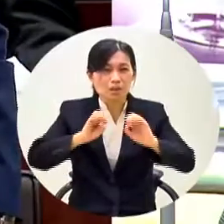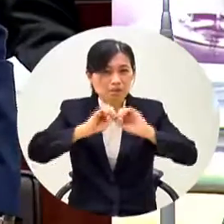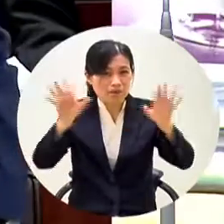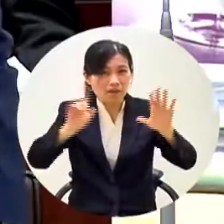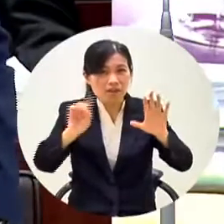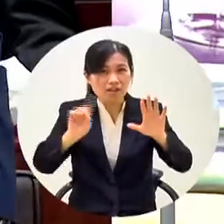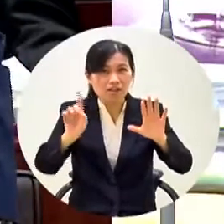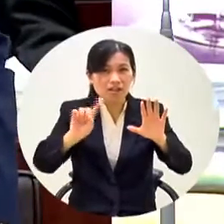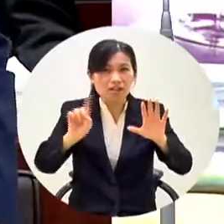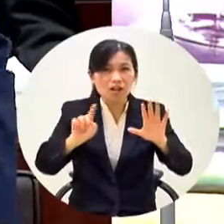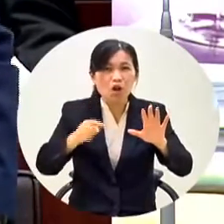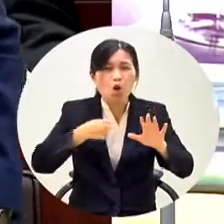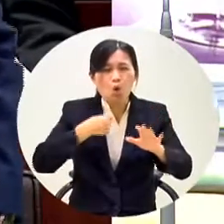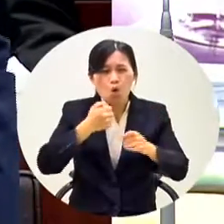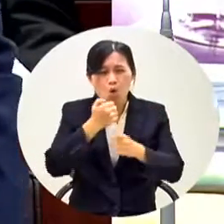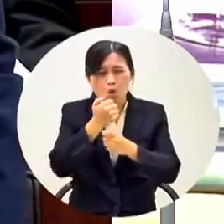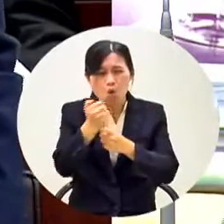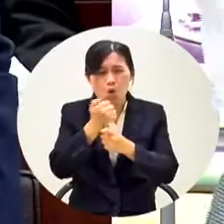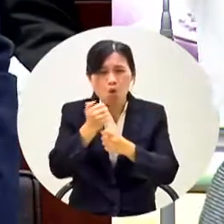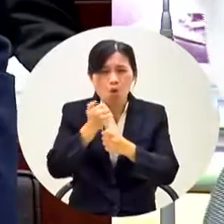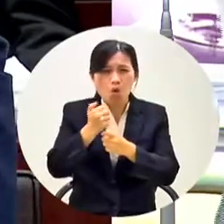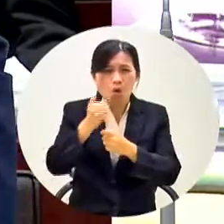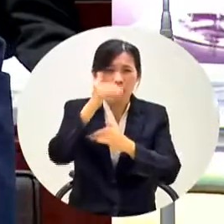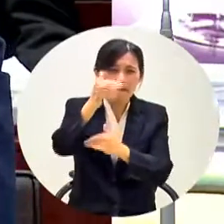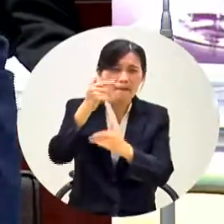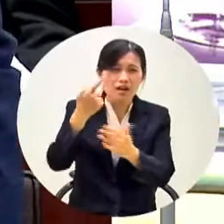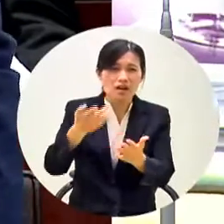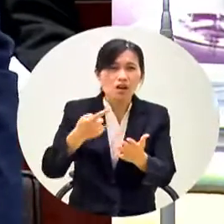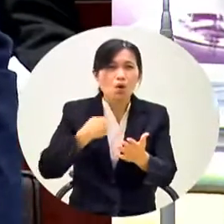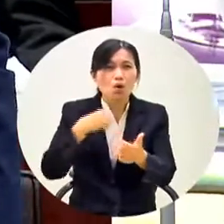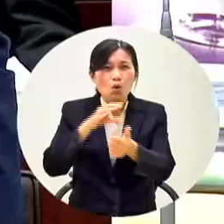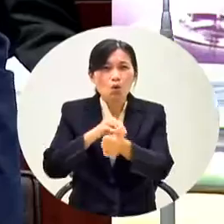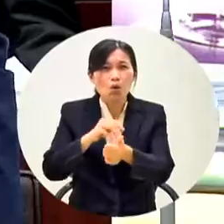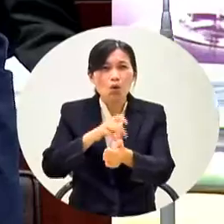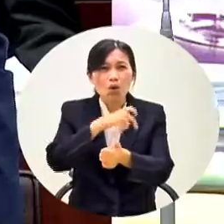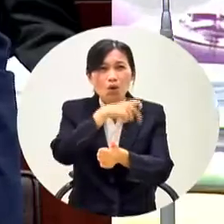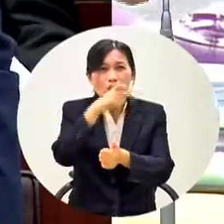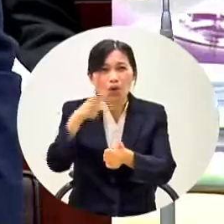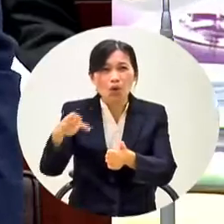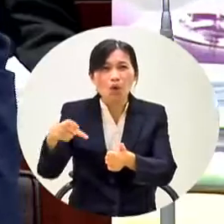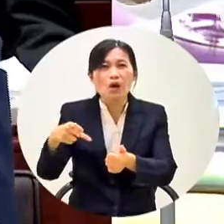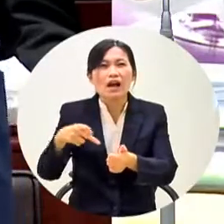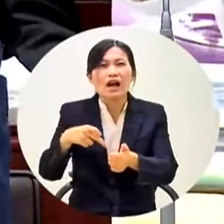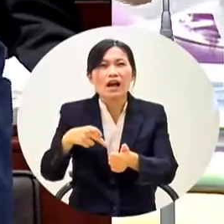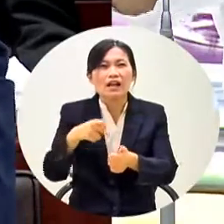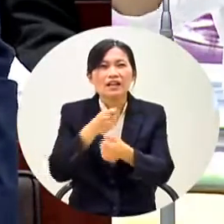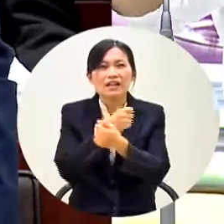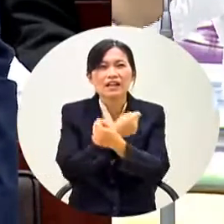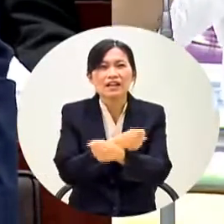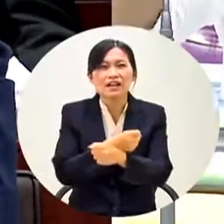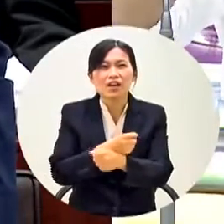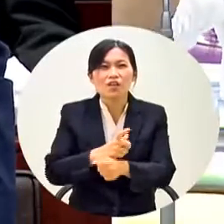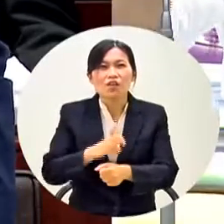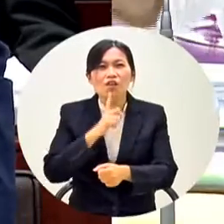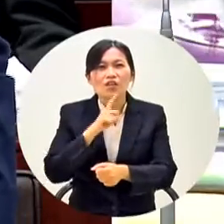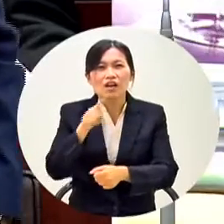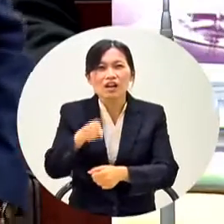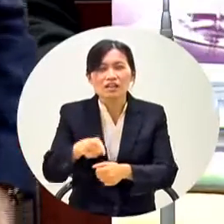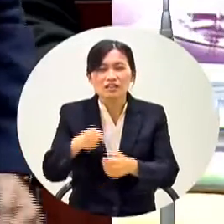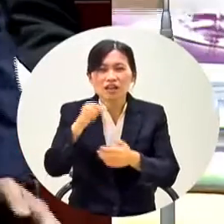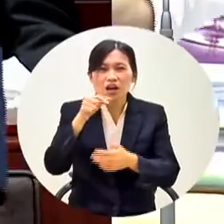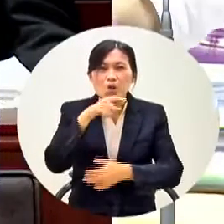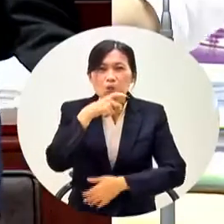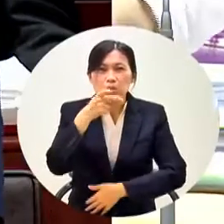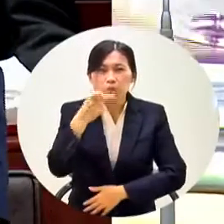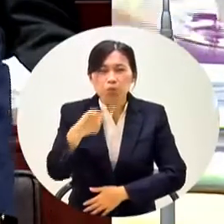現在跟你講說相信我學英文的經驗應該還算豐富要了解這個語言的教育